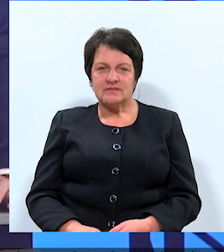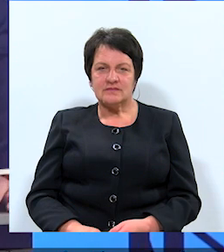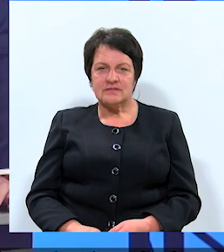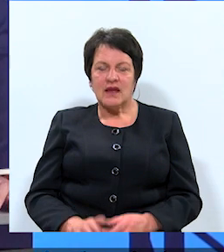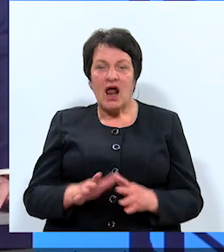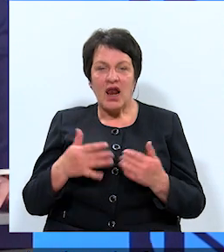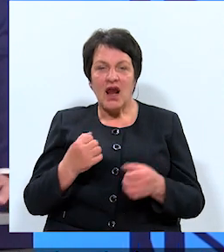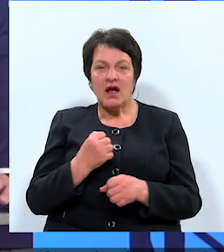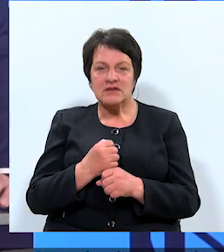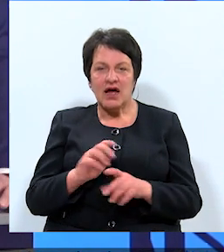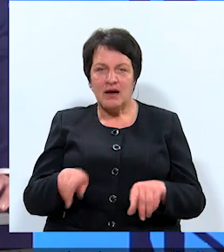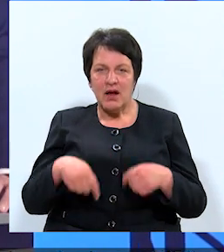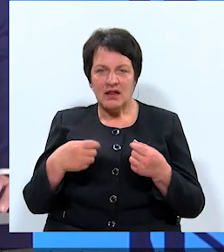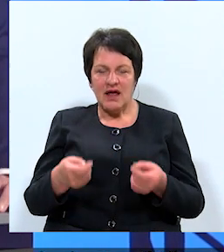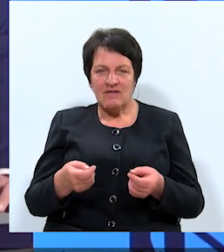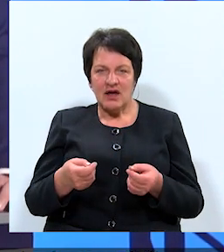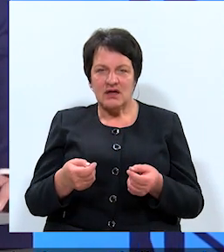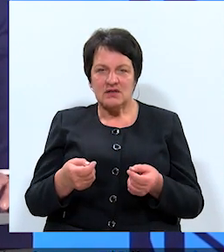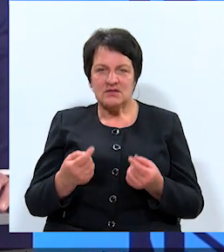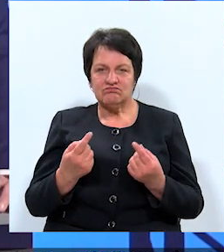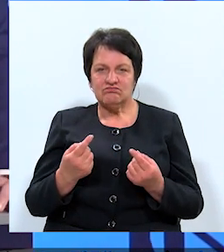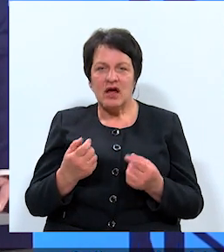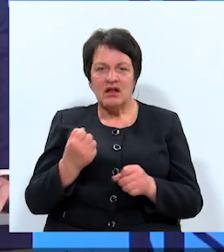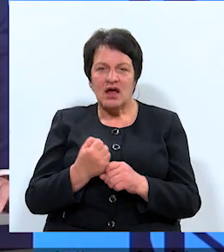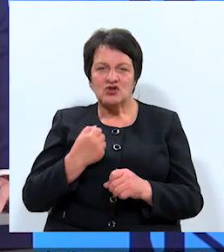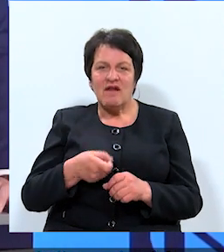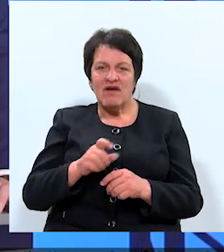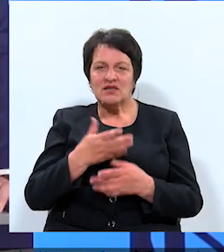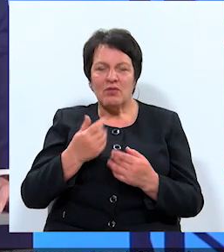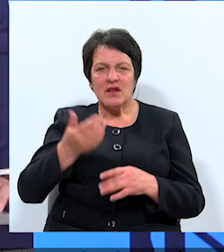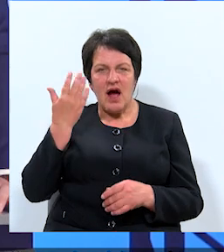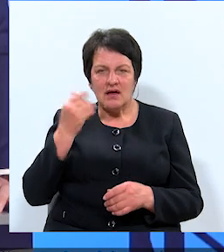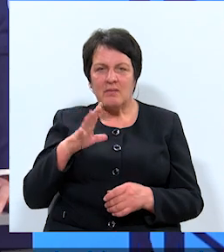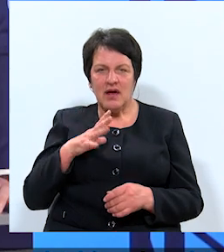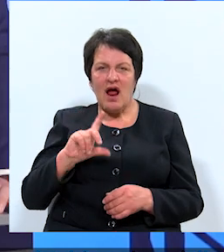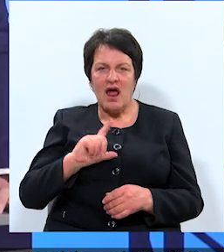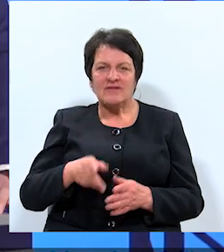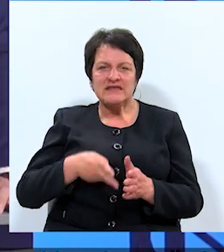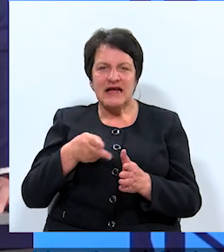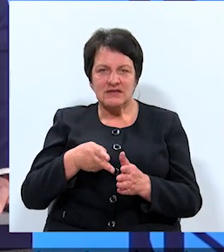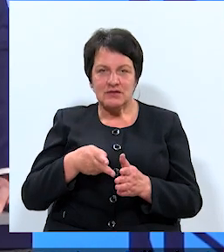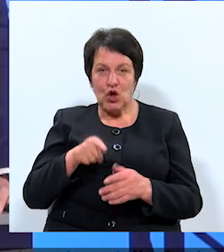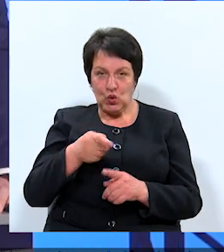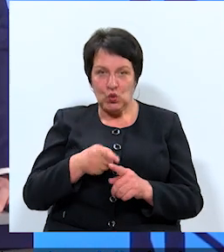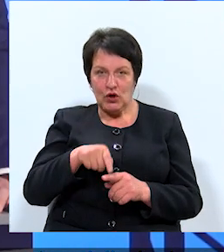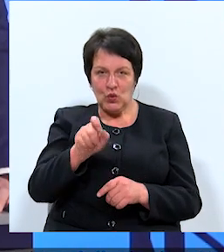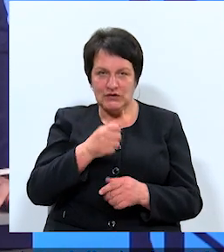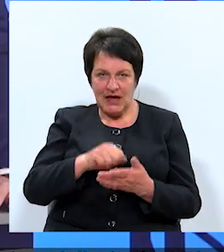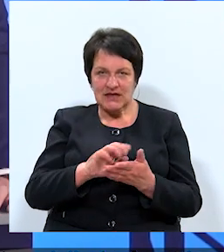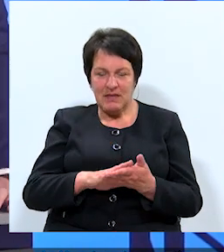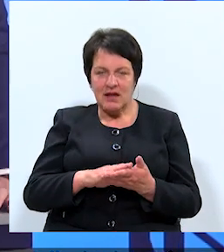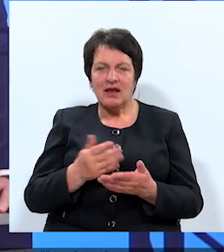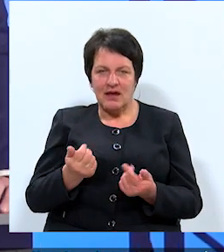Lielākais darba devējs, diemžēl vairs nav, bet kādreiz ir bijis Latvijas dzelzceļš. Jūs atzīmējāt, jā?